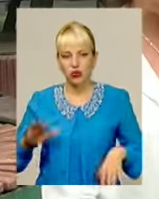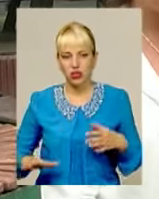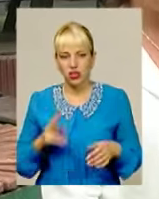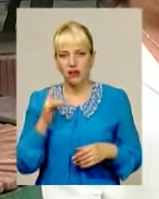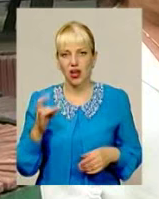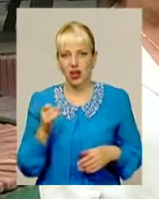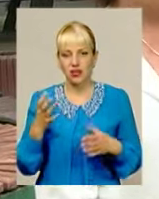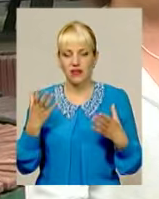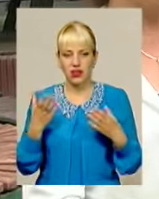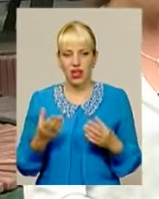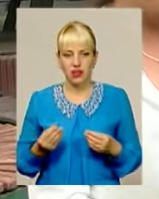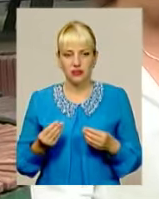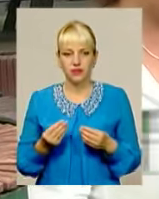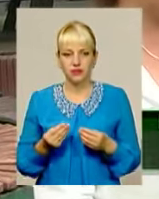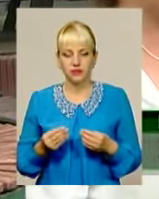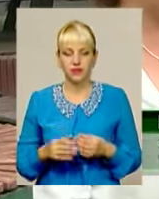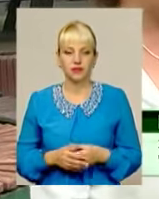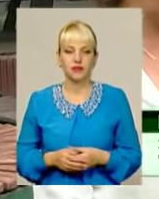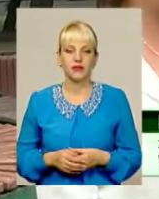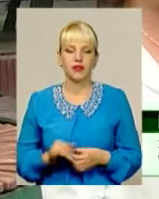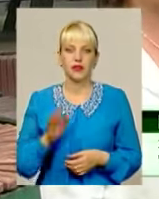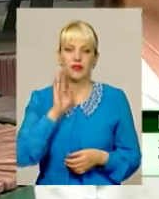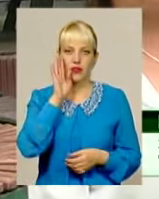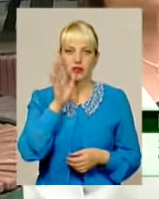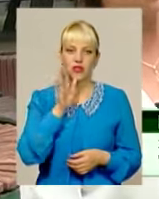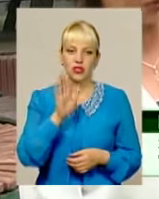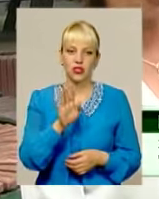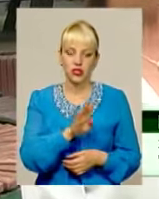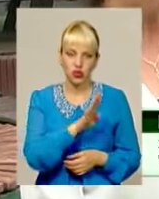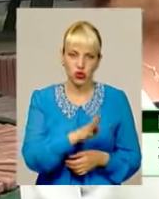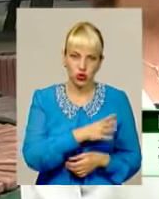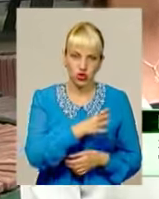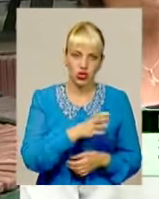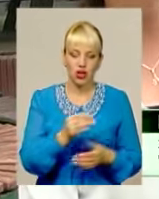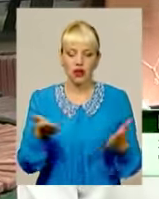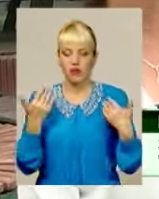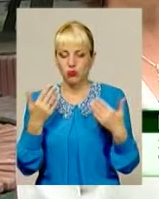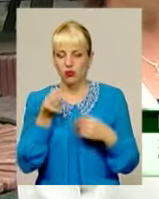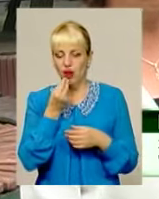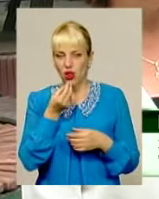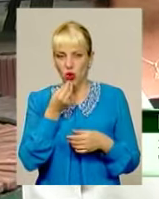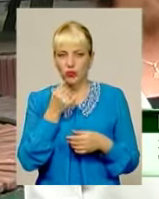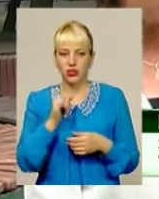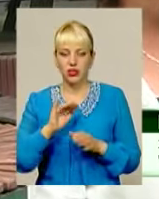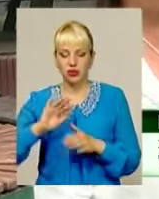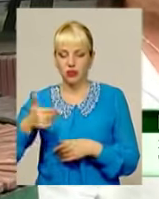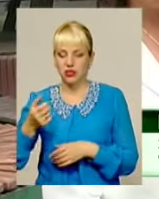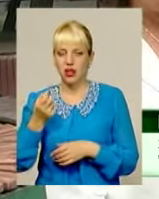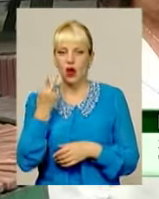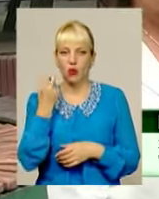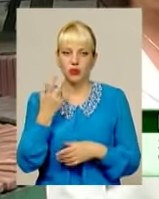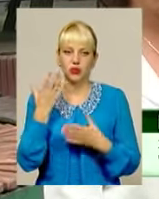рази на день, і вранці 4 години, потім відпочивали, обідали, і після обіду